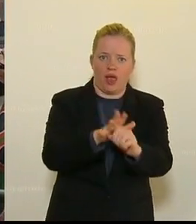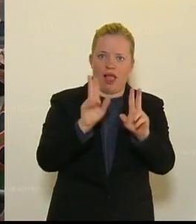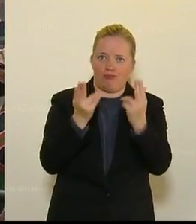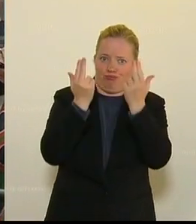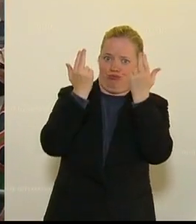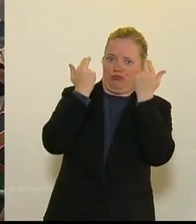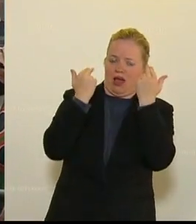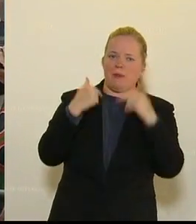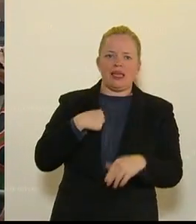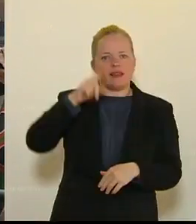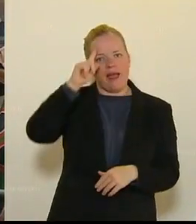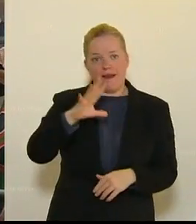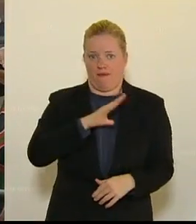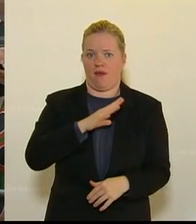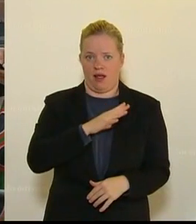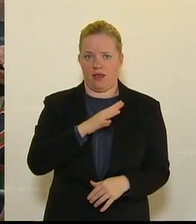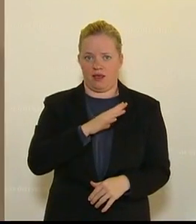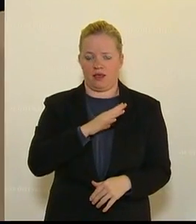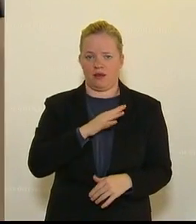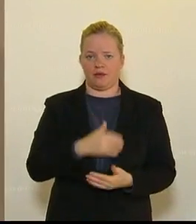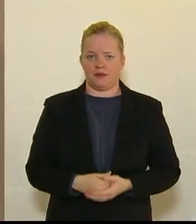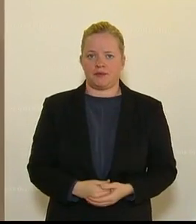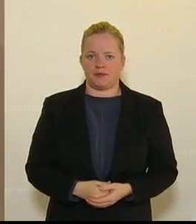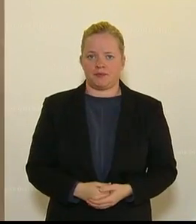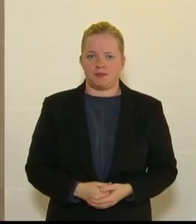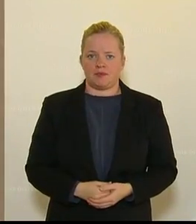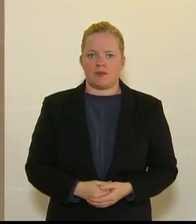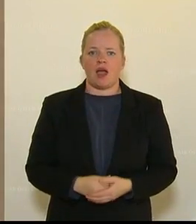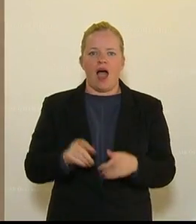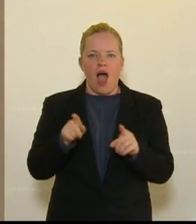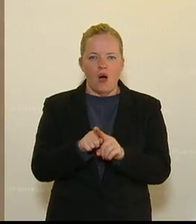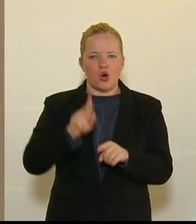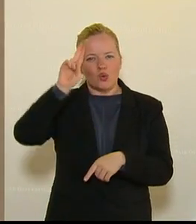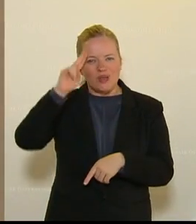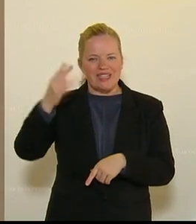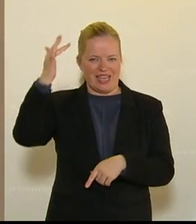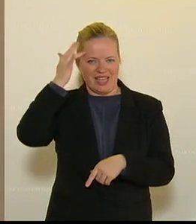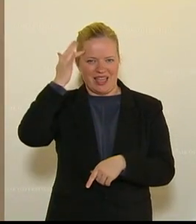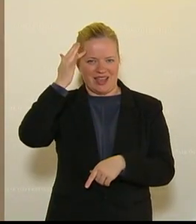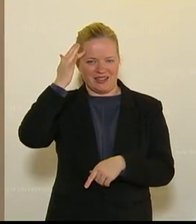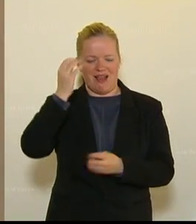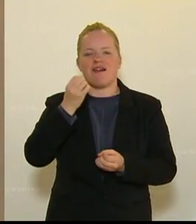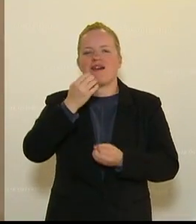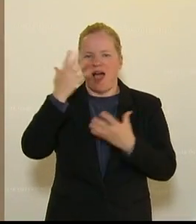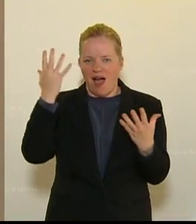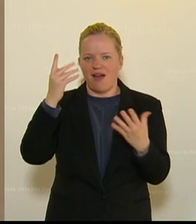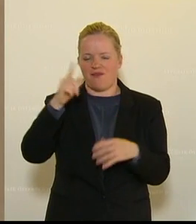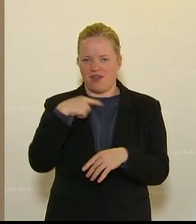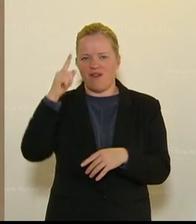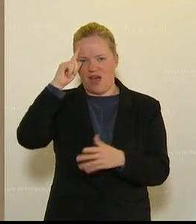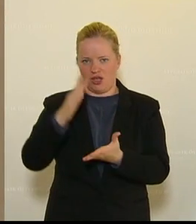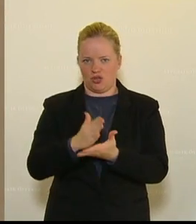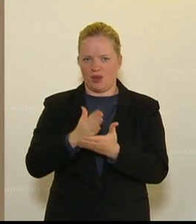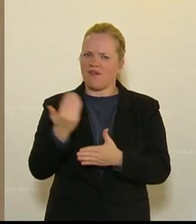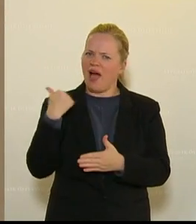für so extrem gefährlich. Und da bin ich auch wieder beim Thema der Künstlichen Intelligenz. Natürlich, wir wissen, und ich habe hier schon einmal